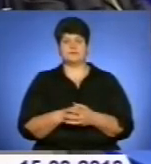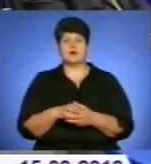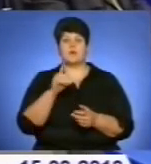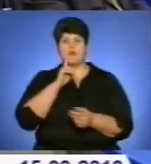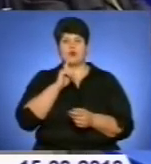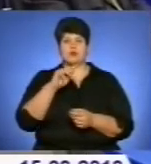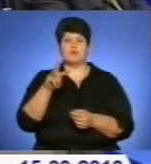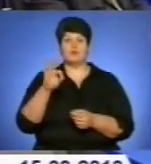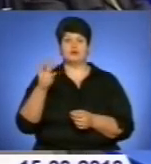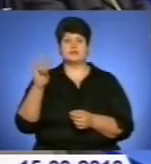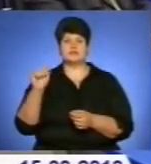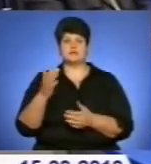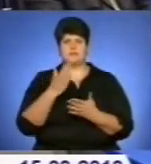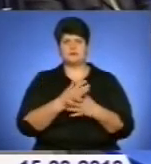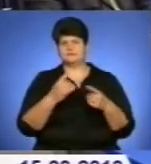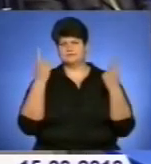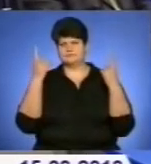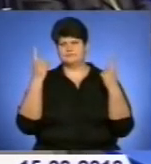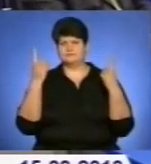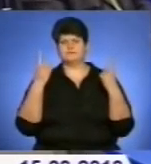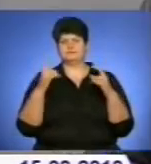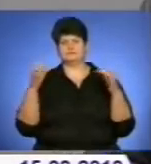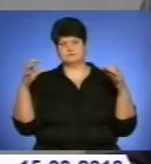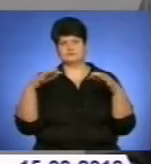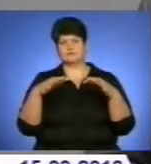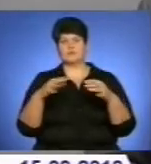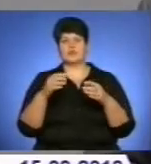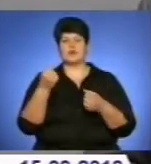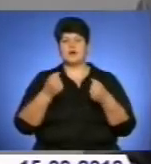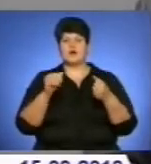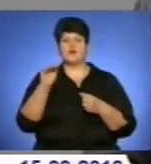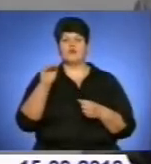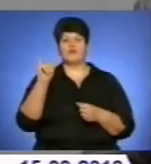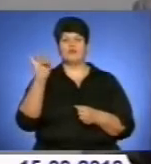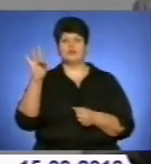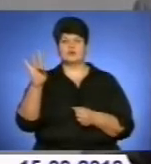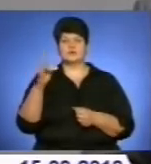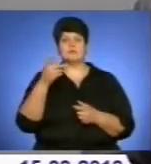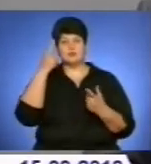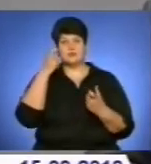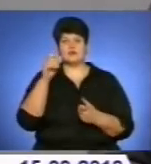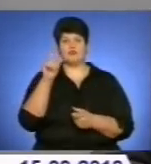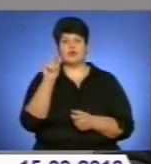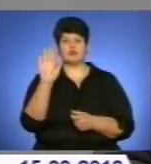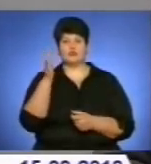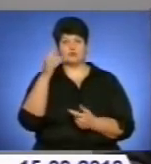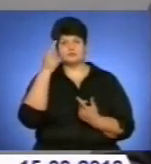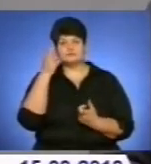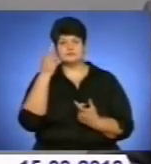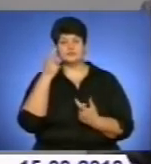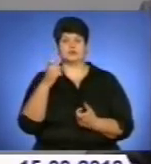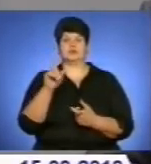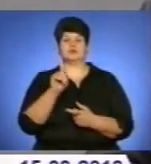нас, наприклад, на Монастирищені біля 40 фур стоїть, їм треба перечекати, перетерпіти, тому що водії